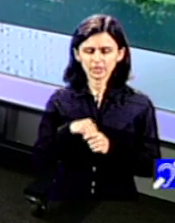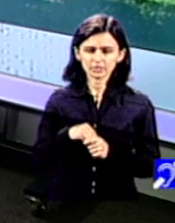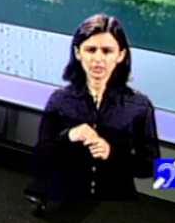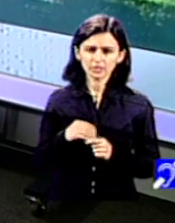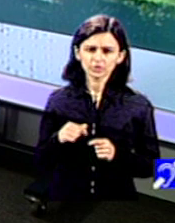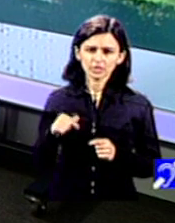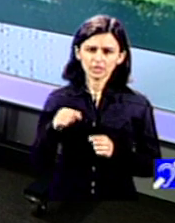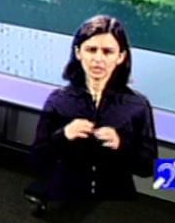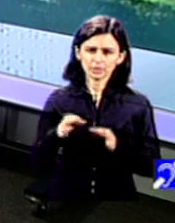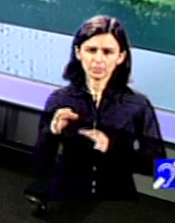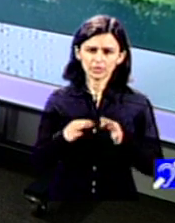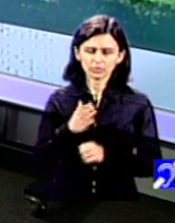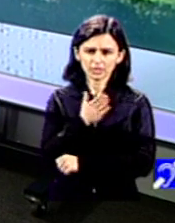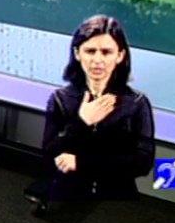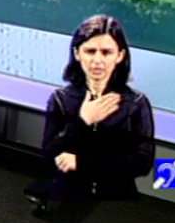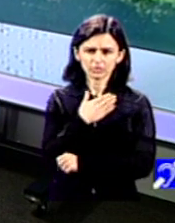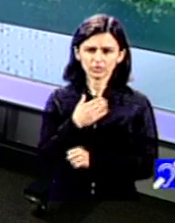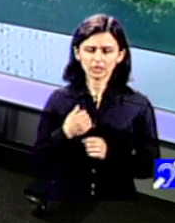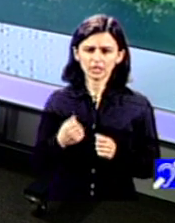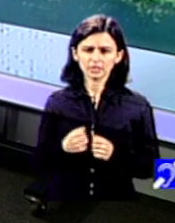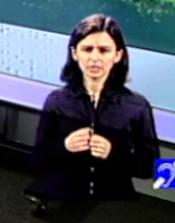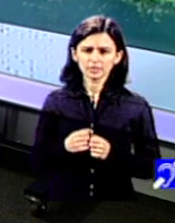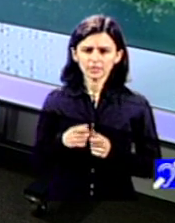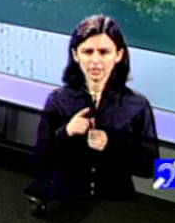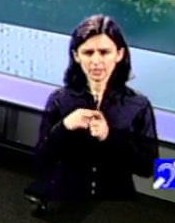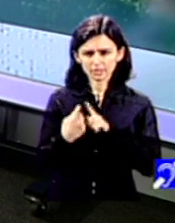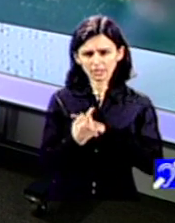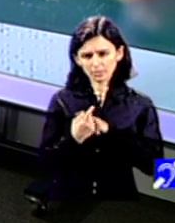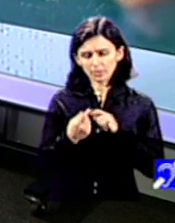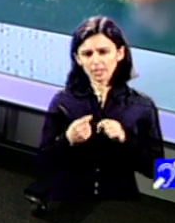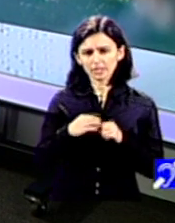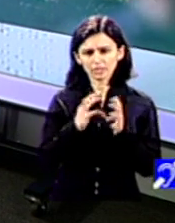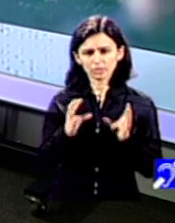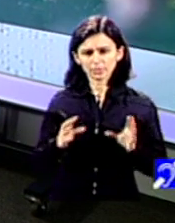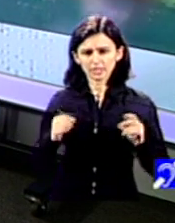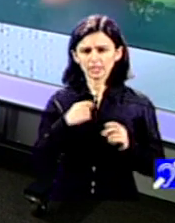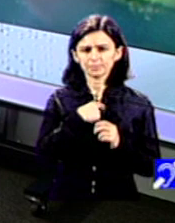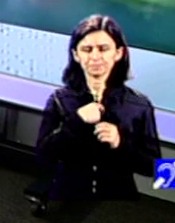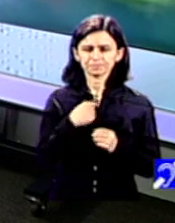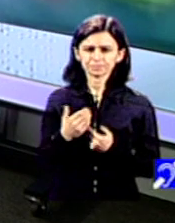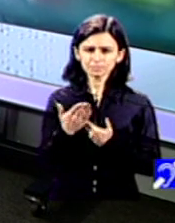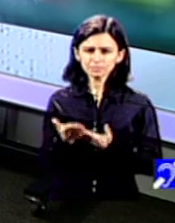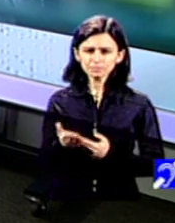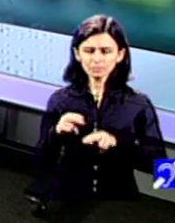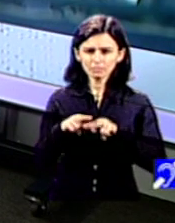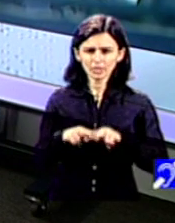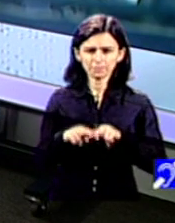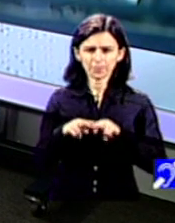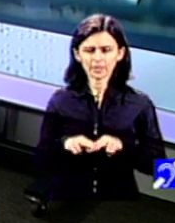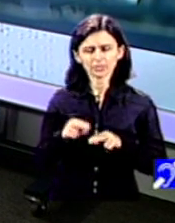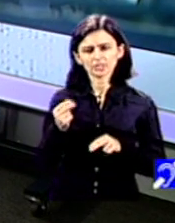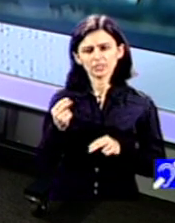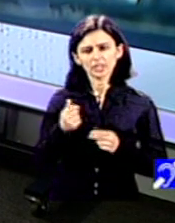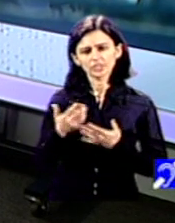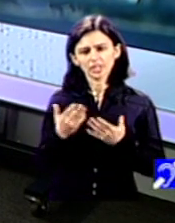acum în Planul Național de Redresare și Reziliență, practic România poate să aloce acele resurse financiare care i-au lipsit